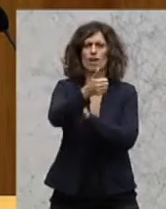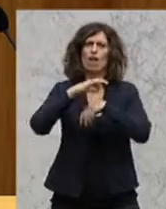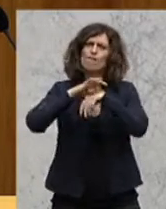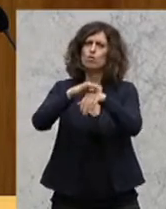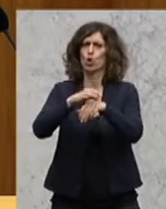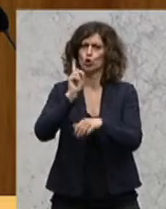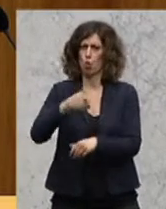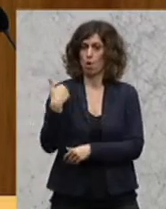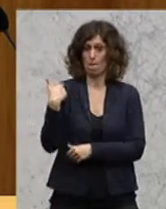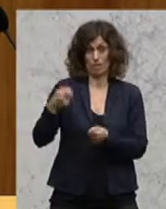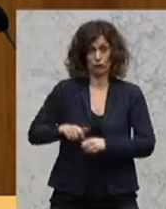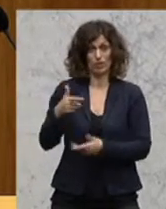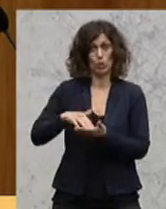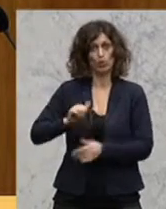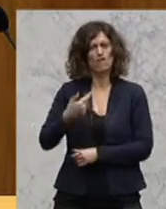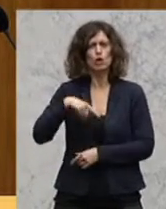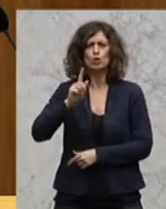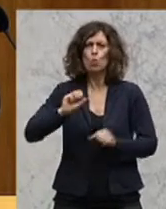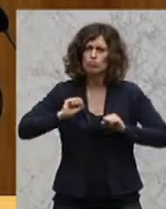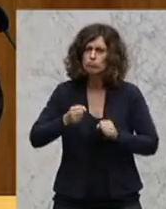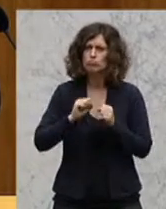Und was ist passiert?